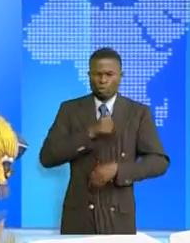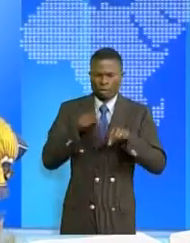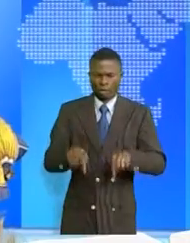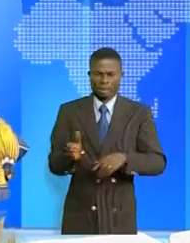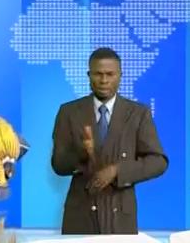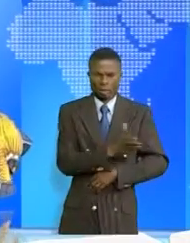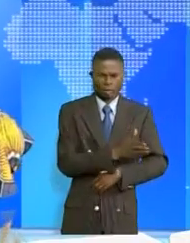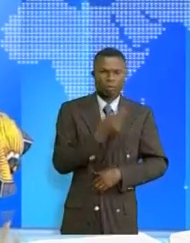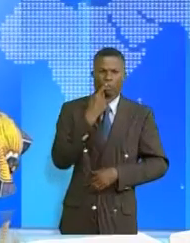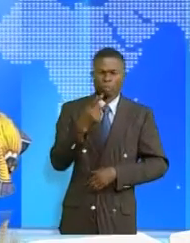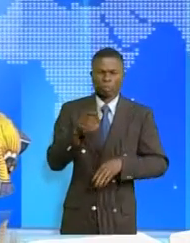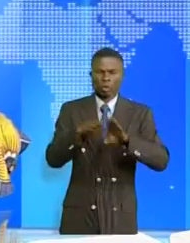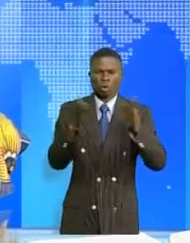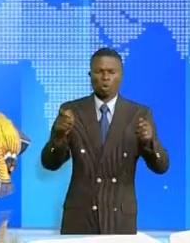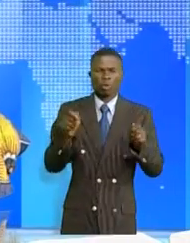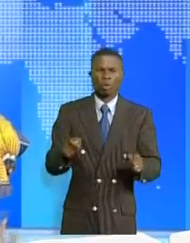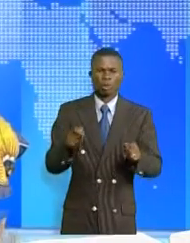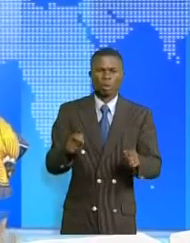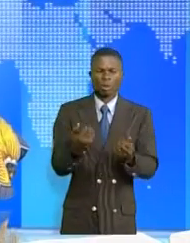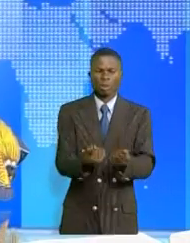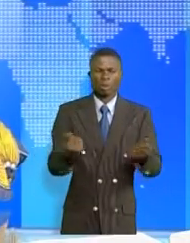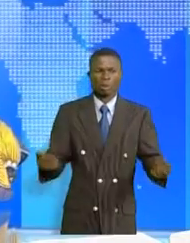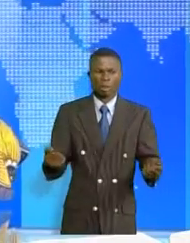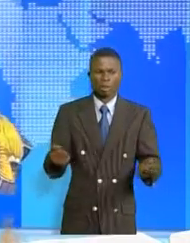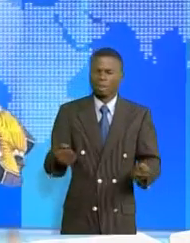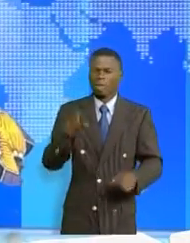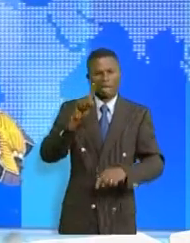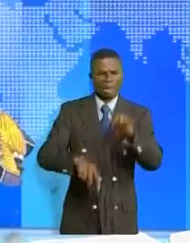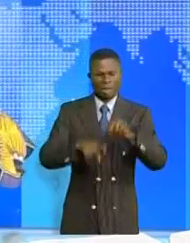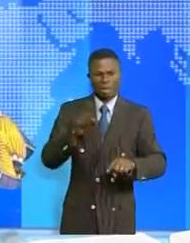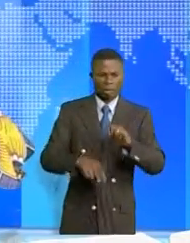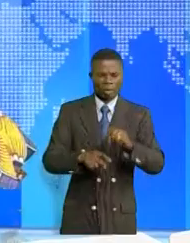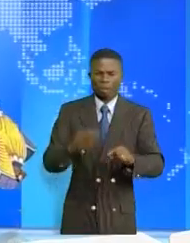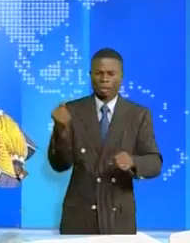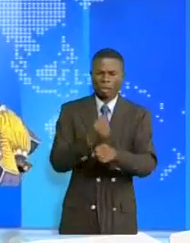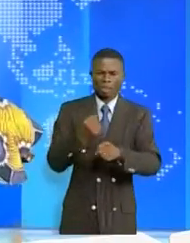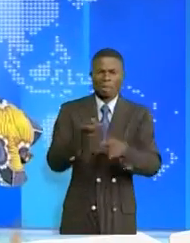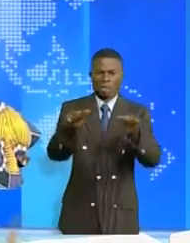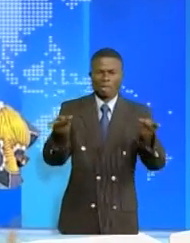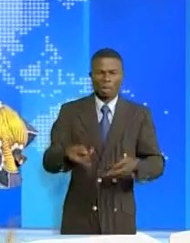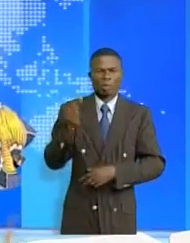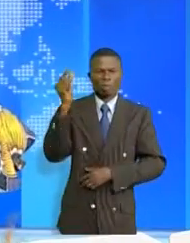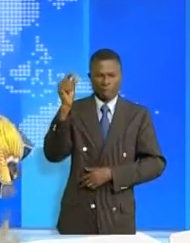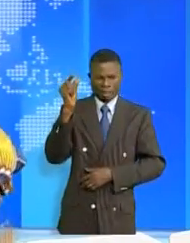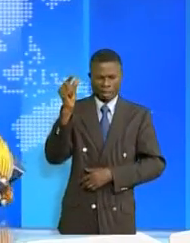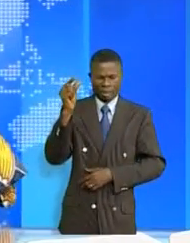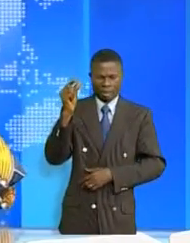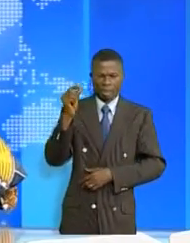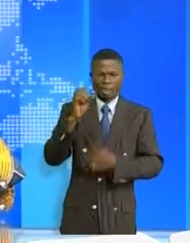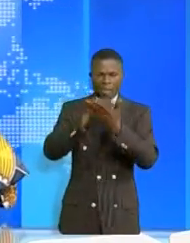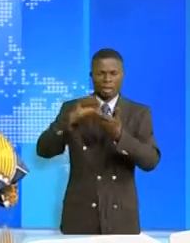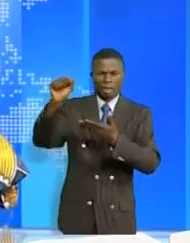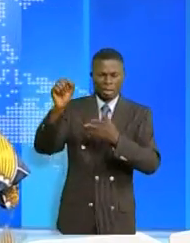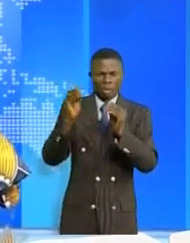Je l'ai dit à l'ouverture de ce journal, les enfants ne peuvent pas se retrouver dans les mines. Un séminaire